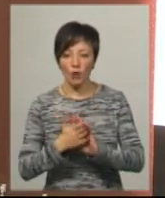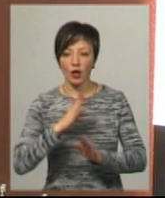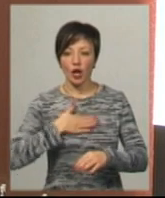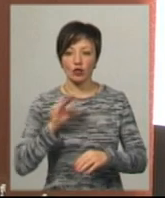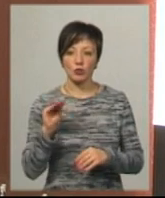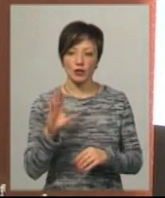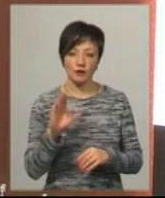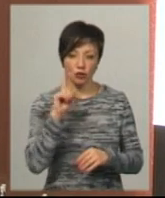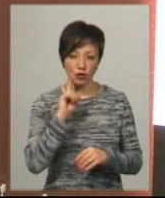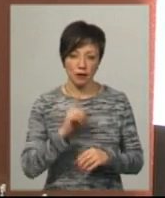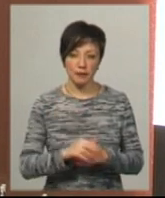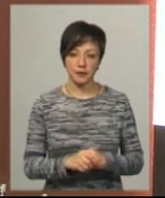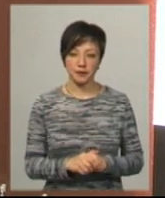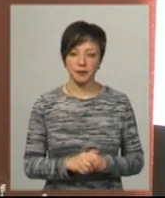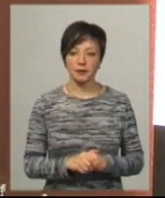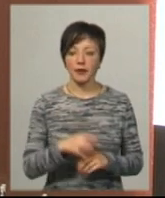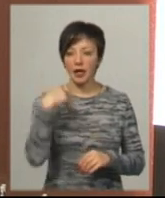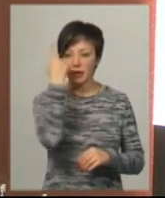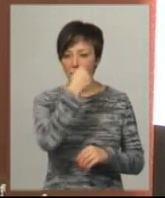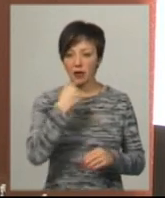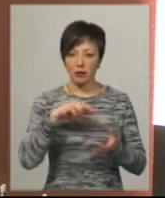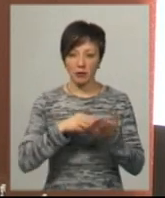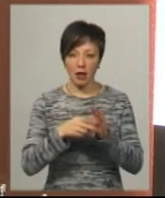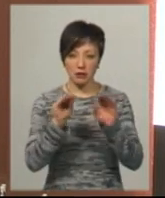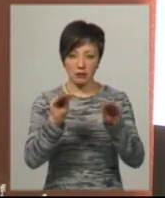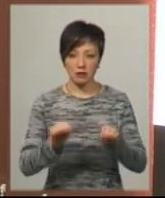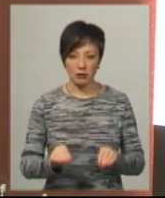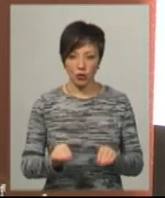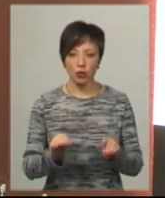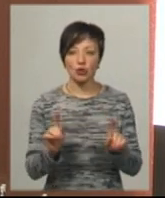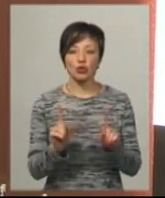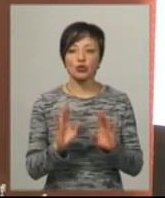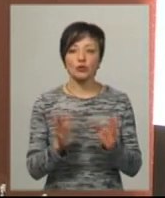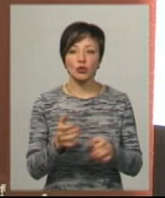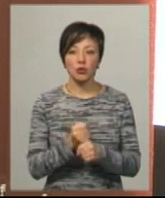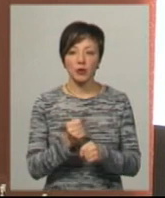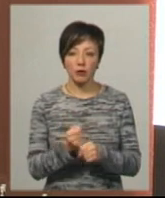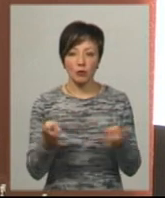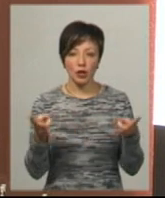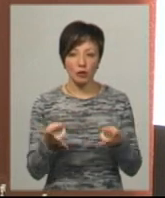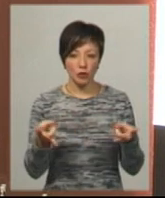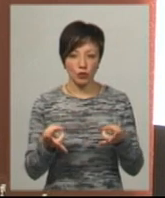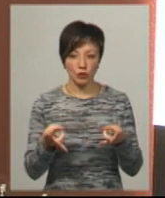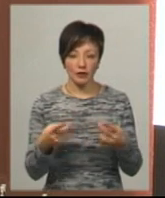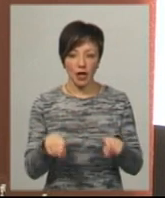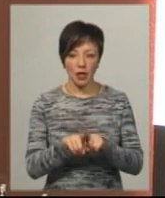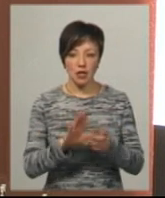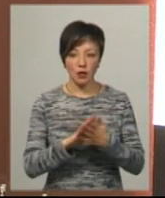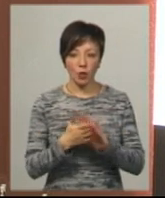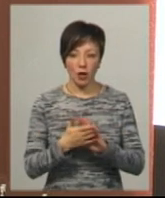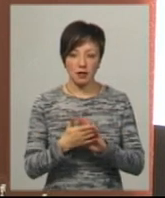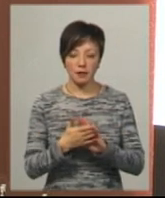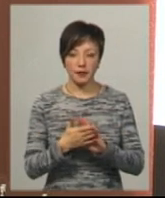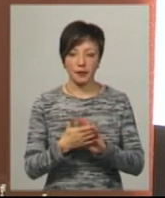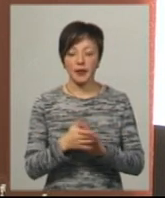наше посвідчення, індивідуальний план складаємо, що людині потрібно в такій ситуації.